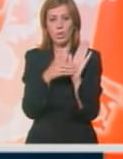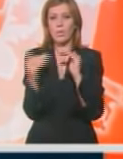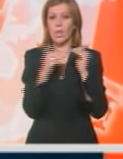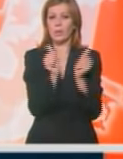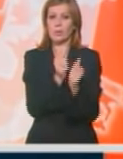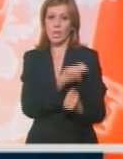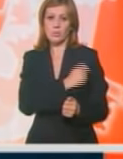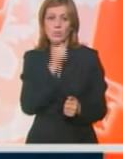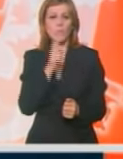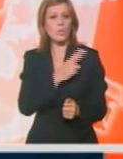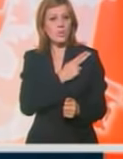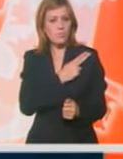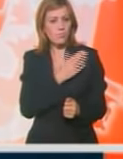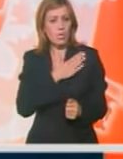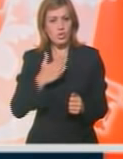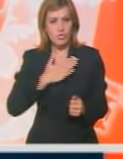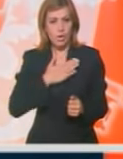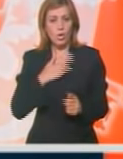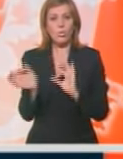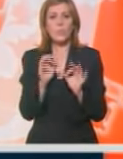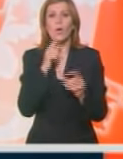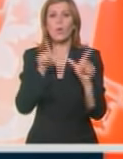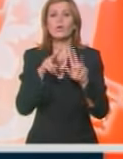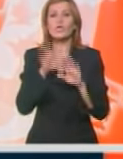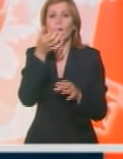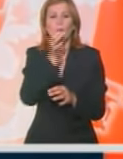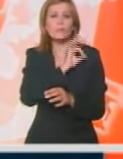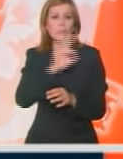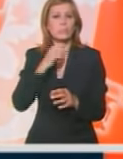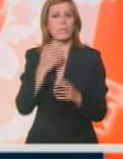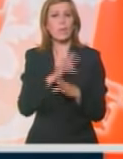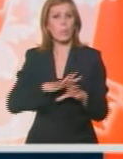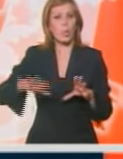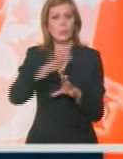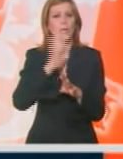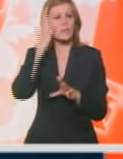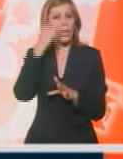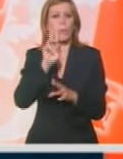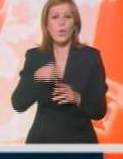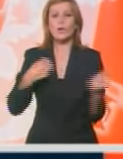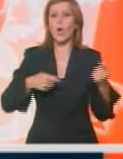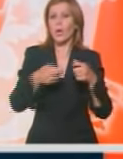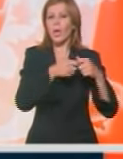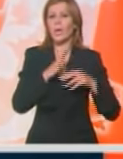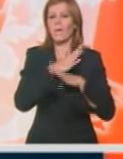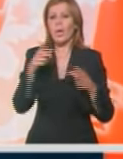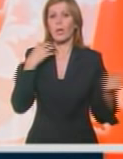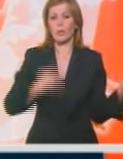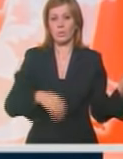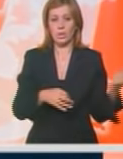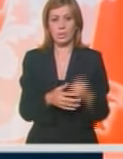policijom imamo svoje obezbedjenje. Ušće je odličan prostor. Za to ušće je sjavan prostor da se organizuju veliki događaj.